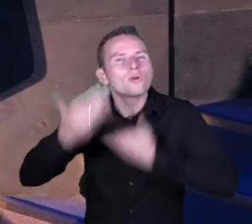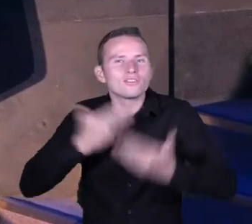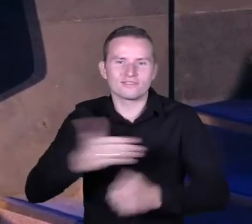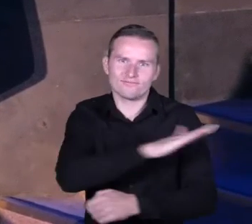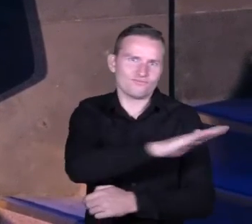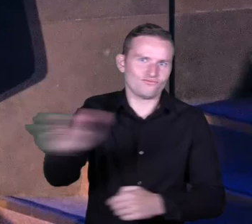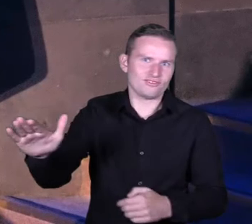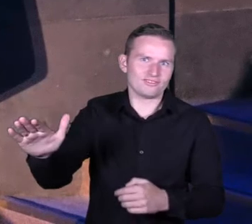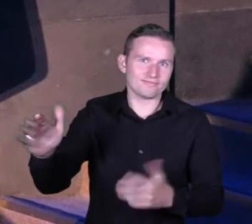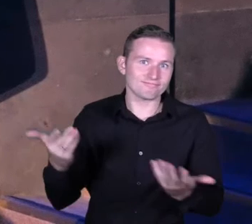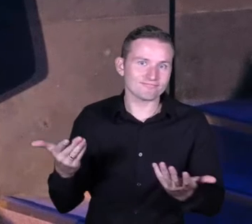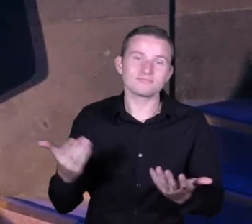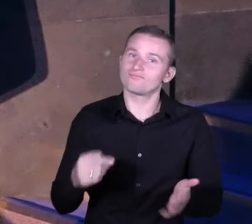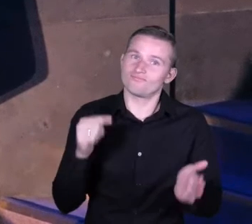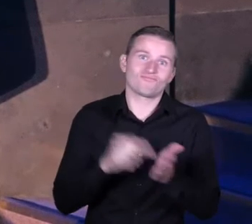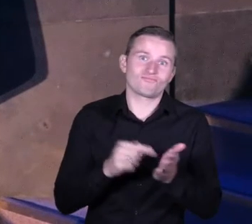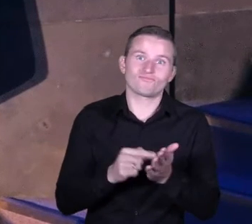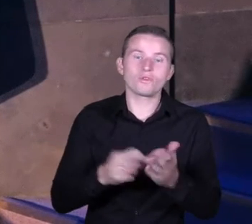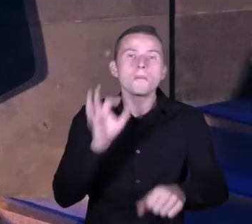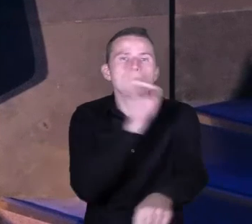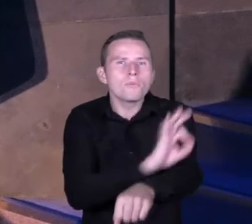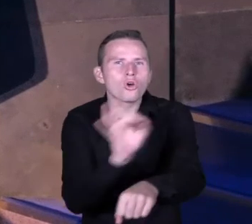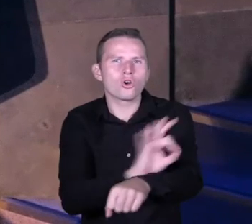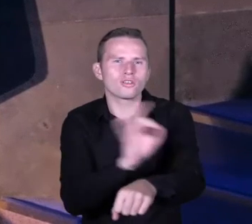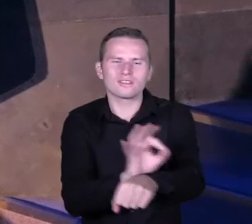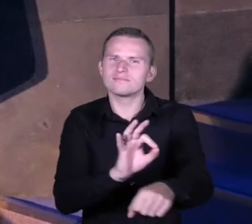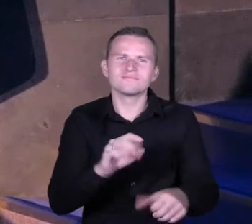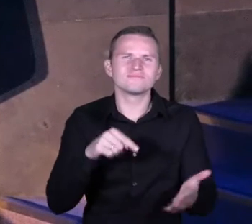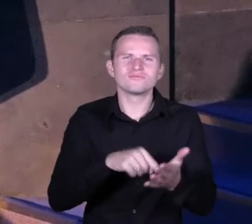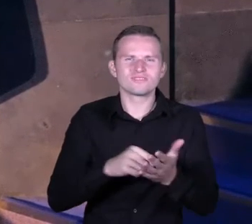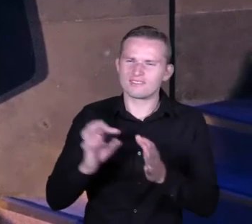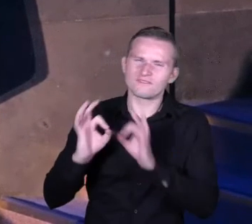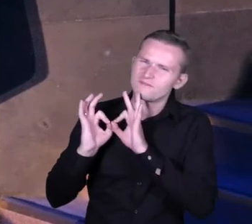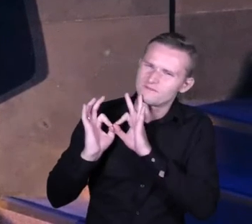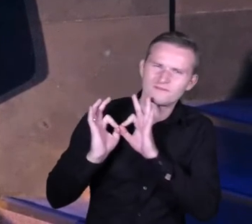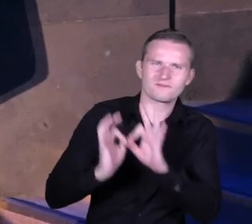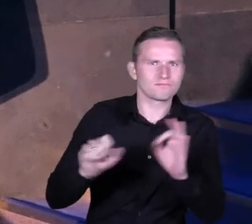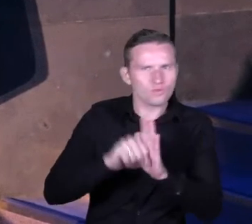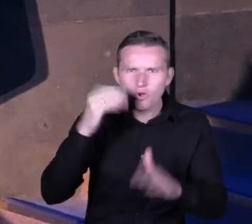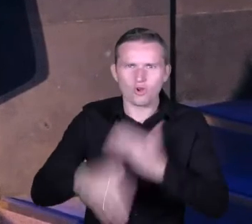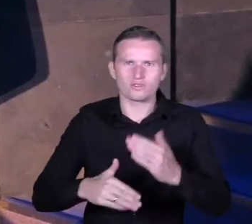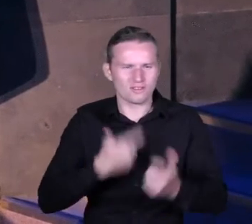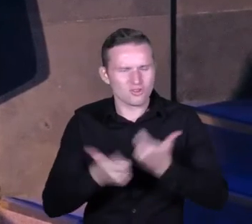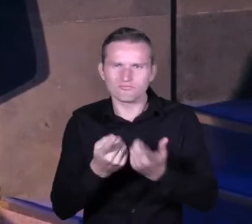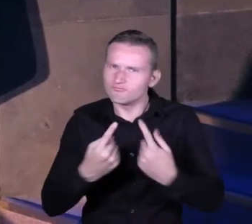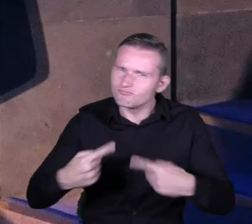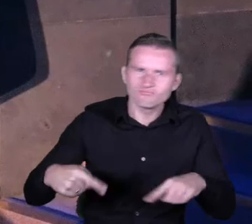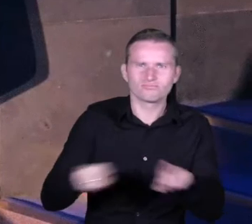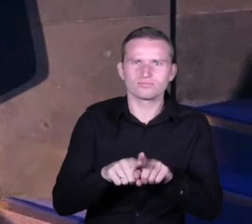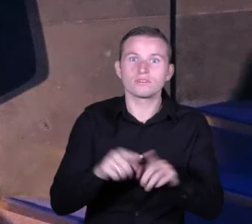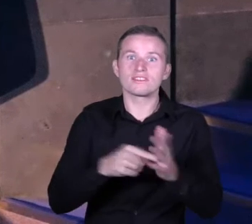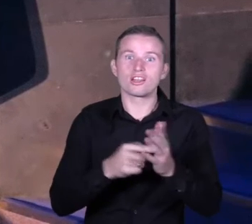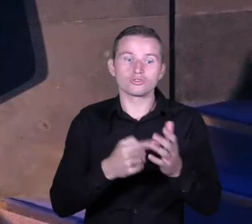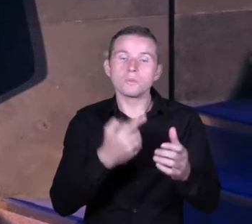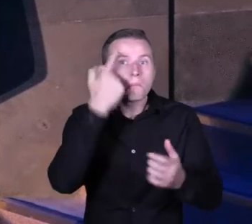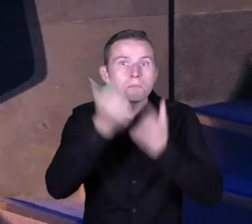tej wytrwałości, bo to w tym projekcie było najważniejsze, żeby wytrwać do końca, żeby zewoluować i te rozwiązania wprowadzić w